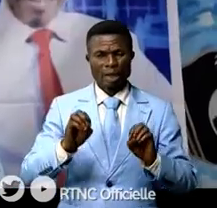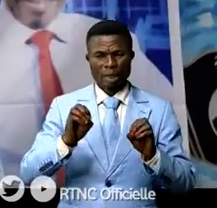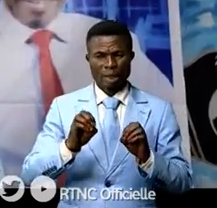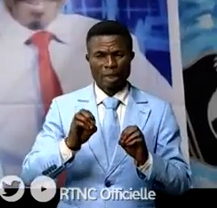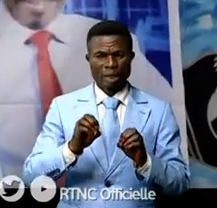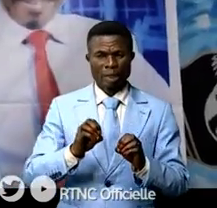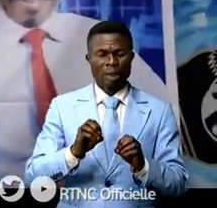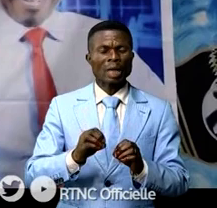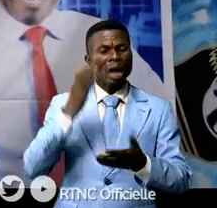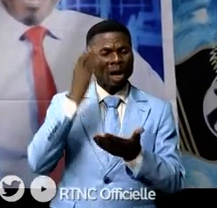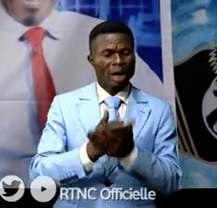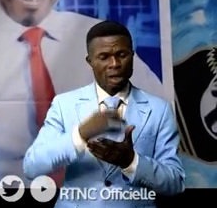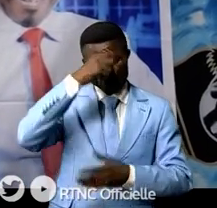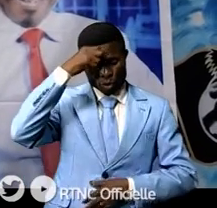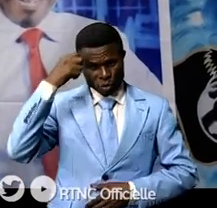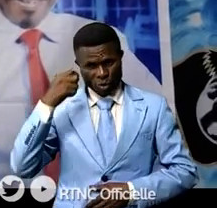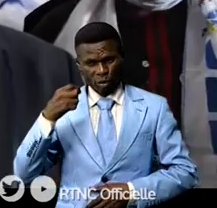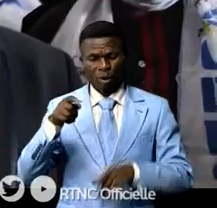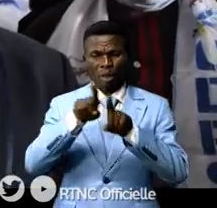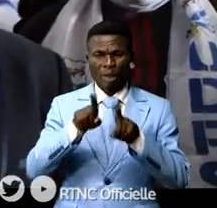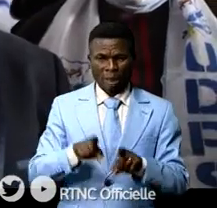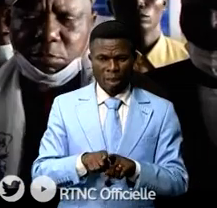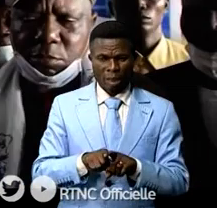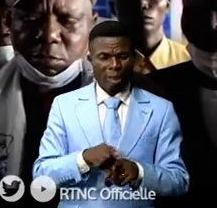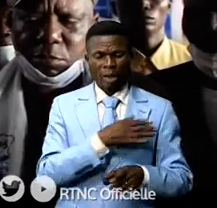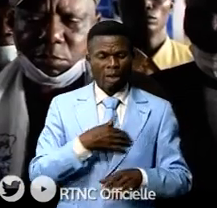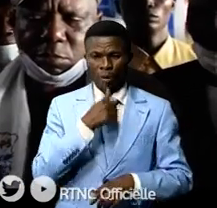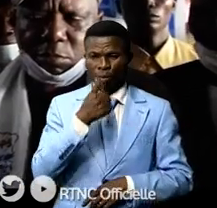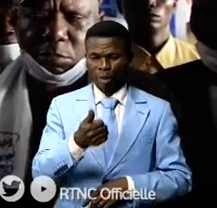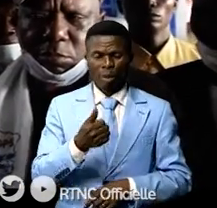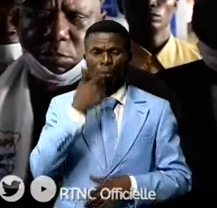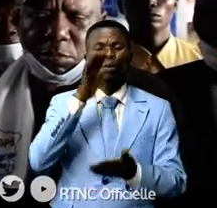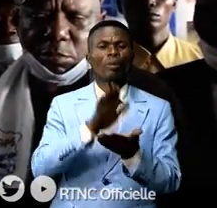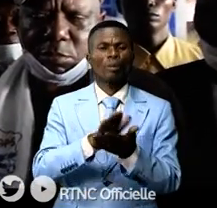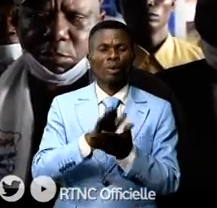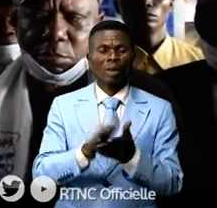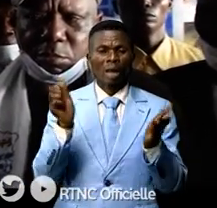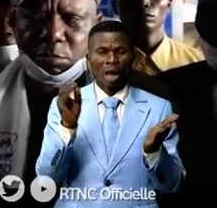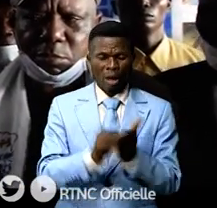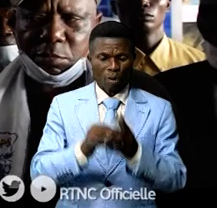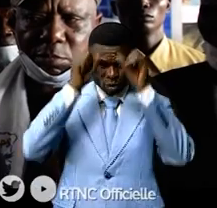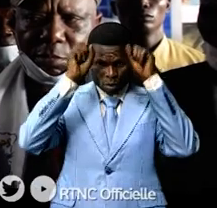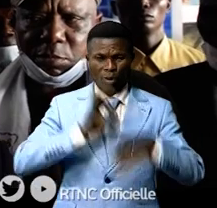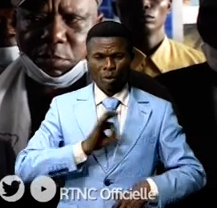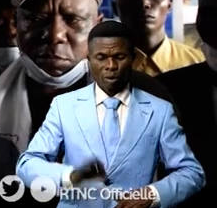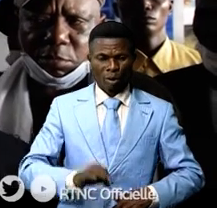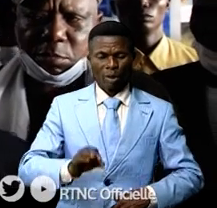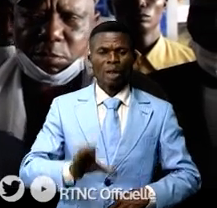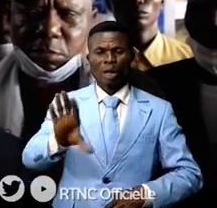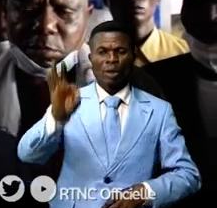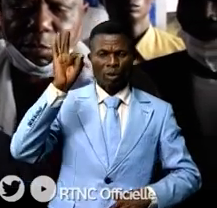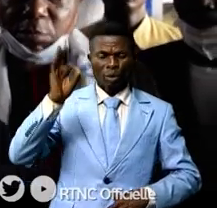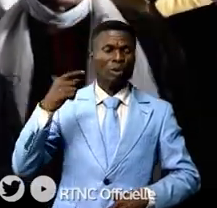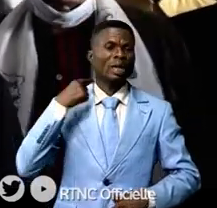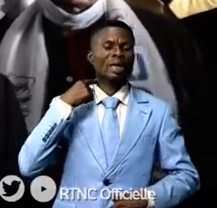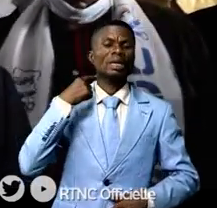de sa misère qui ne dit pas son nom. Nous remercions au chef de l'État qui a honoré le